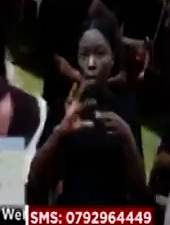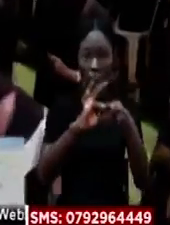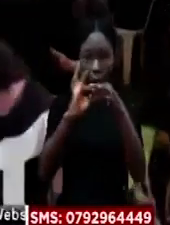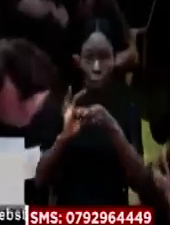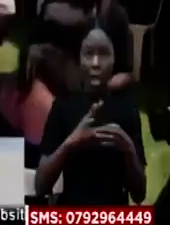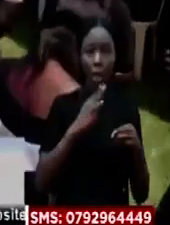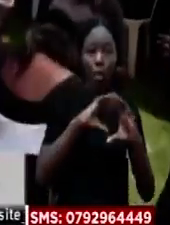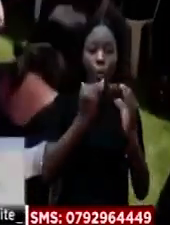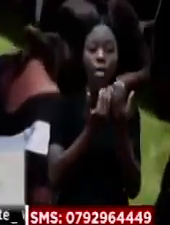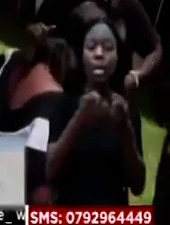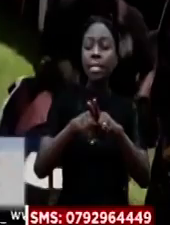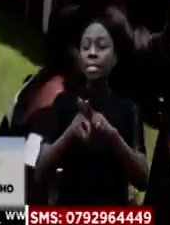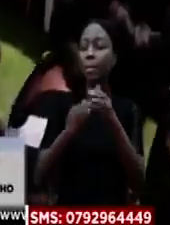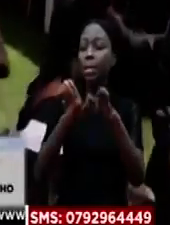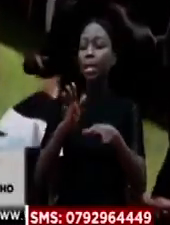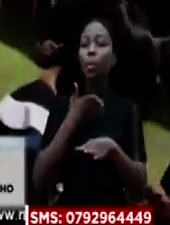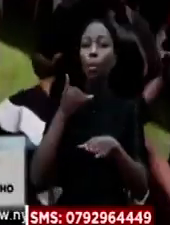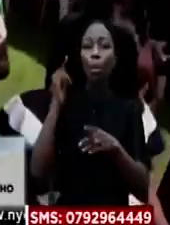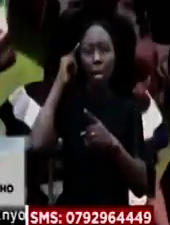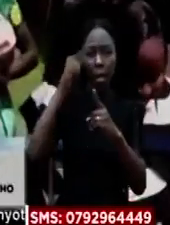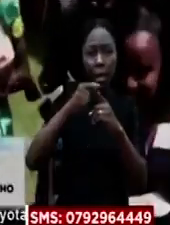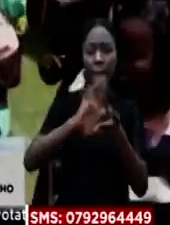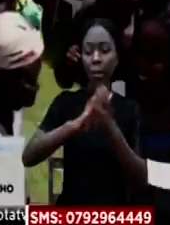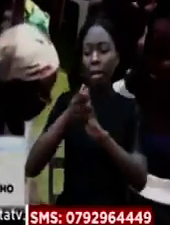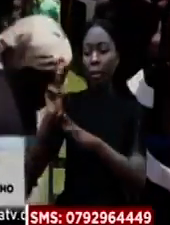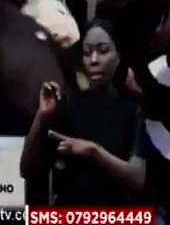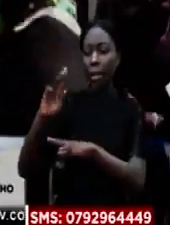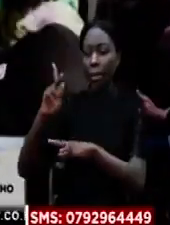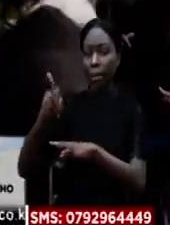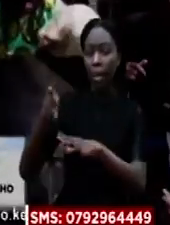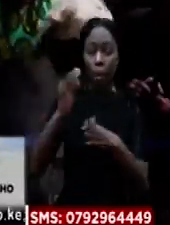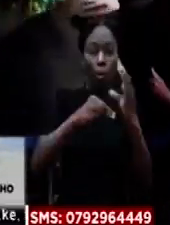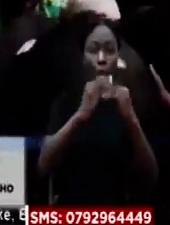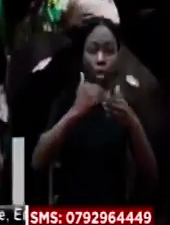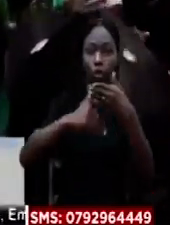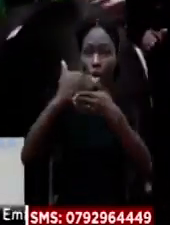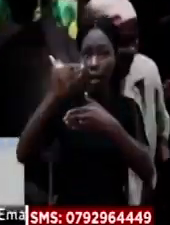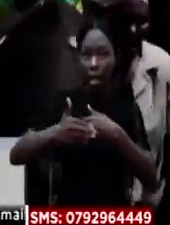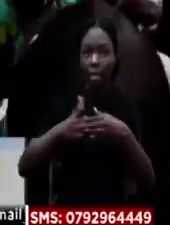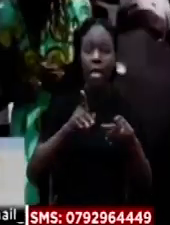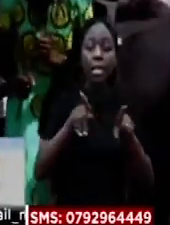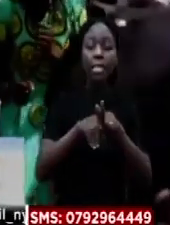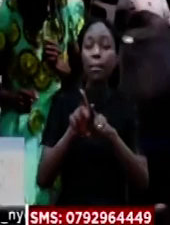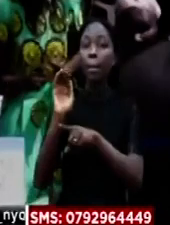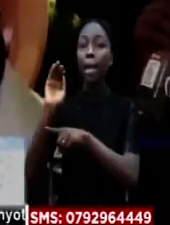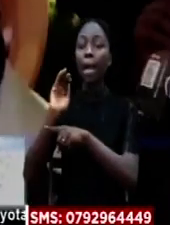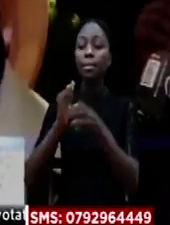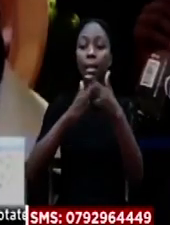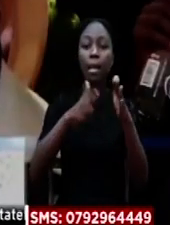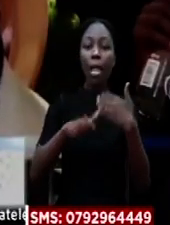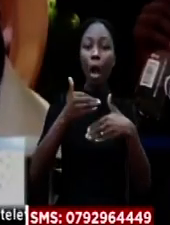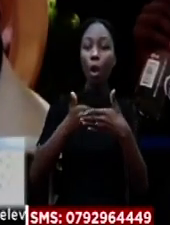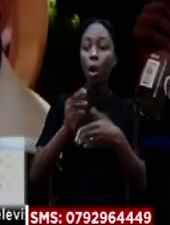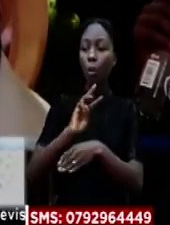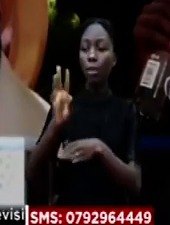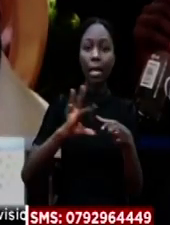Haitha kiongozu ya mba hametangaza niya yaka kwa niya kiti cha ubunge na ambale katika ucheguzi mkua mwaka ujao Hametua wito kwa viongozi katika